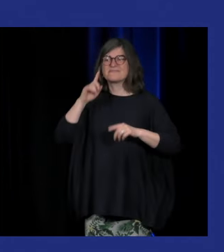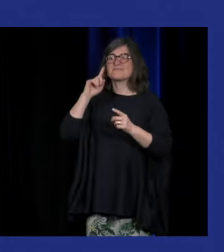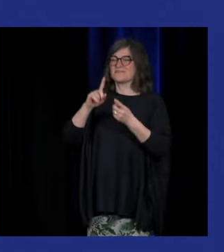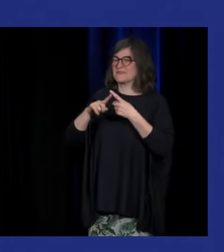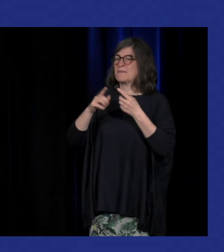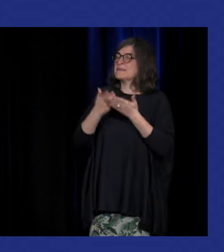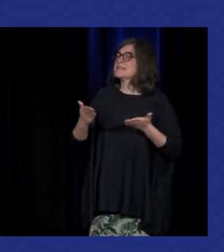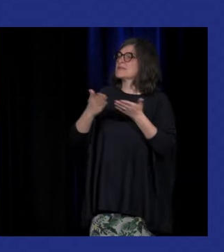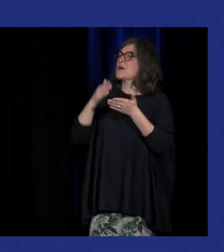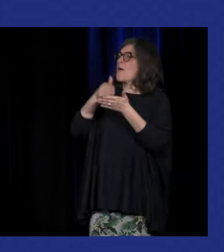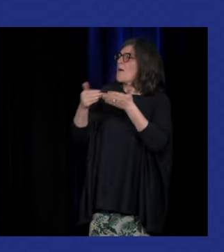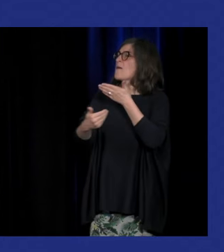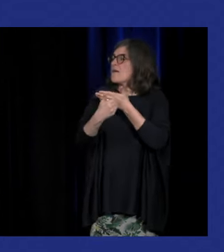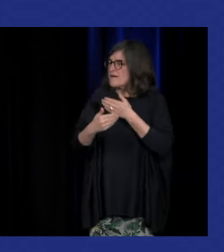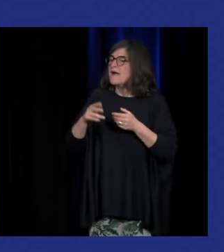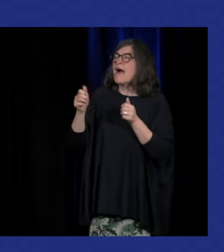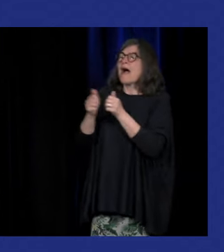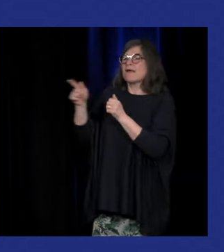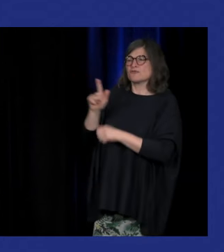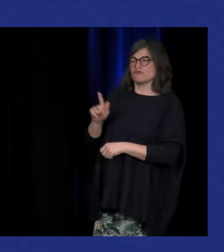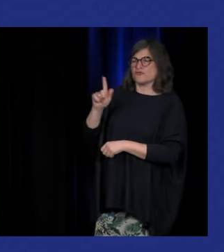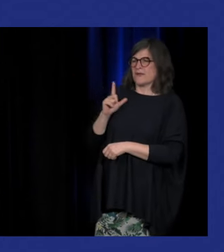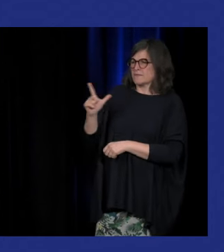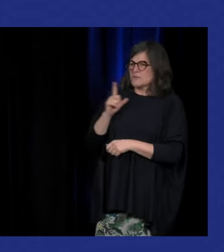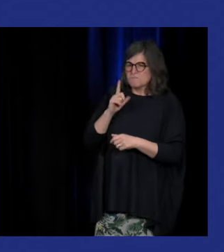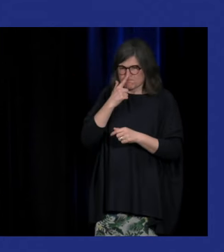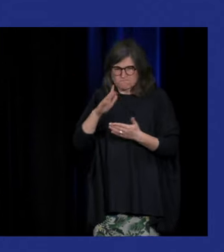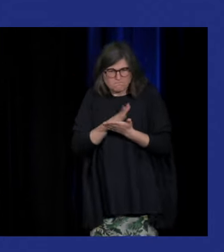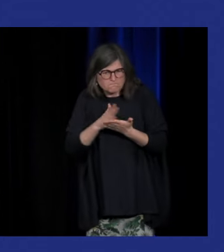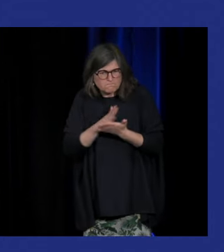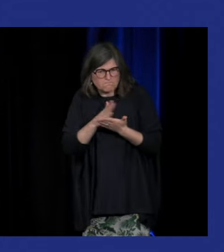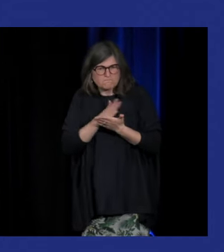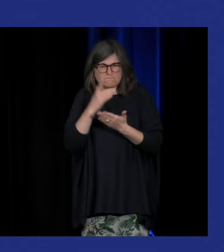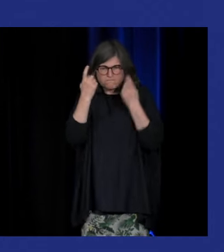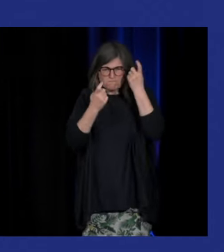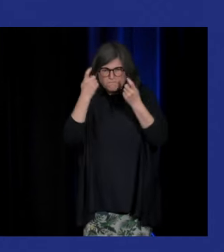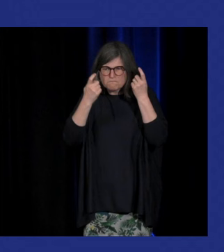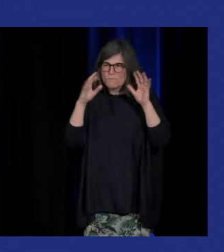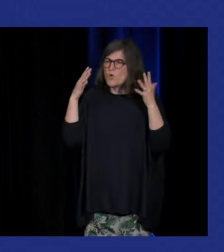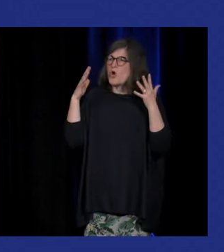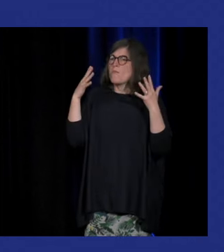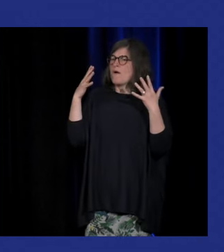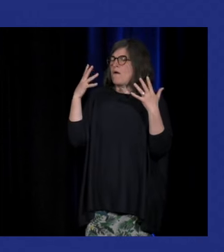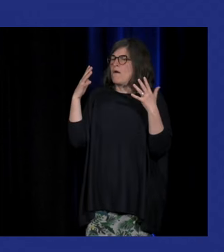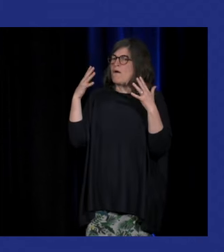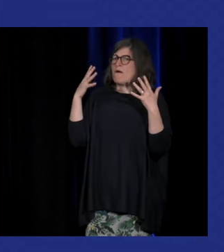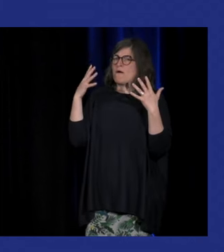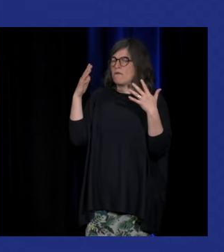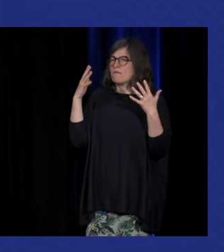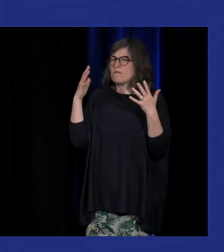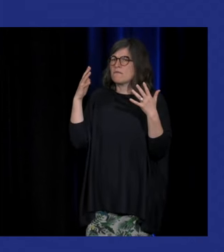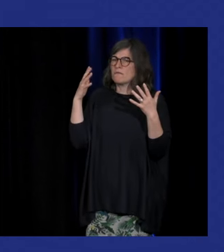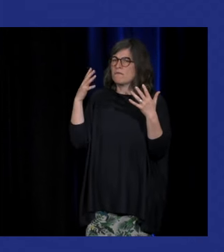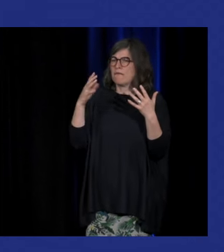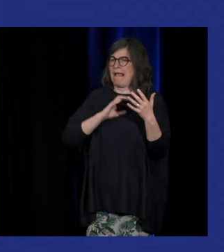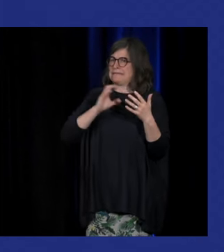avec Geneviève on avait plutôt cherché à vous à disons le présenter sous des facettes